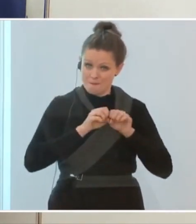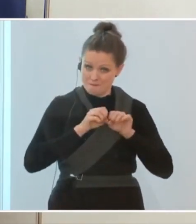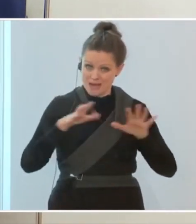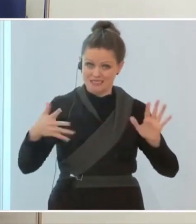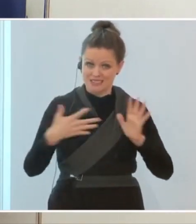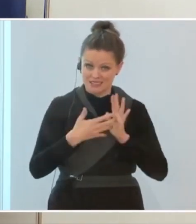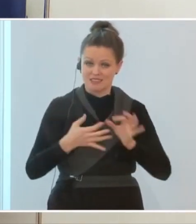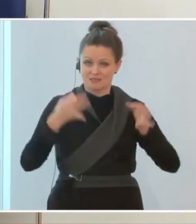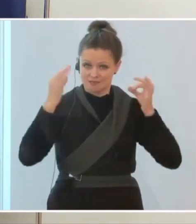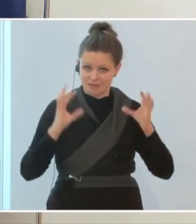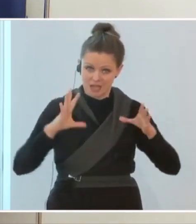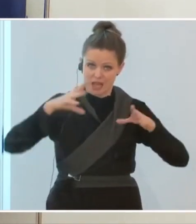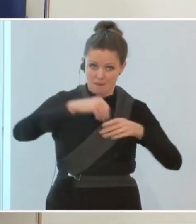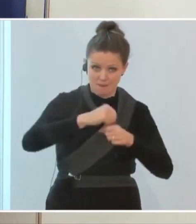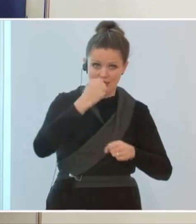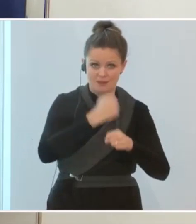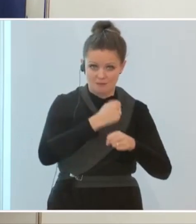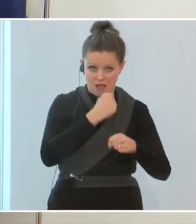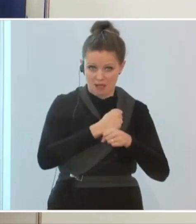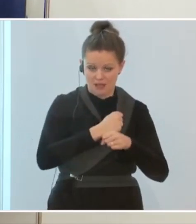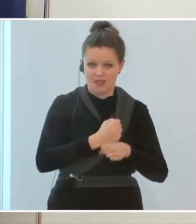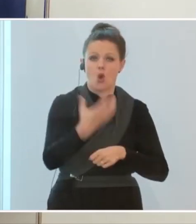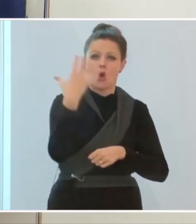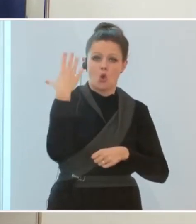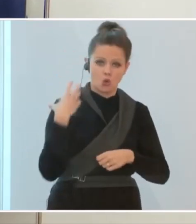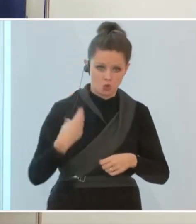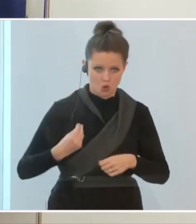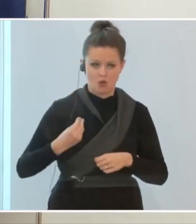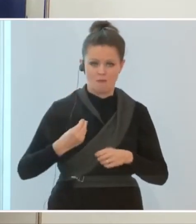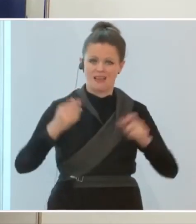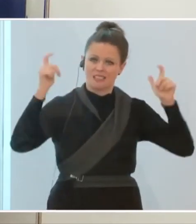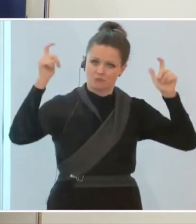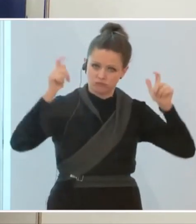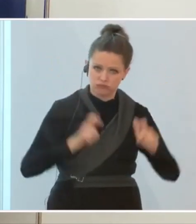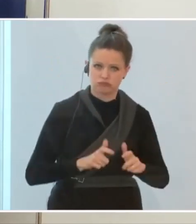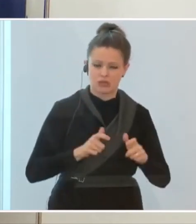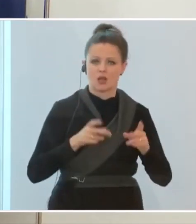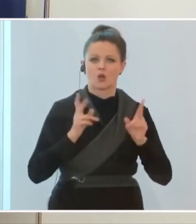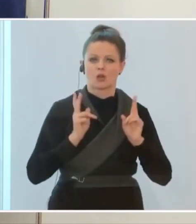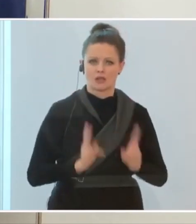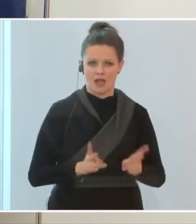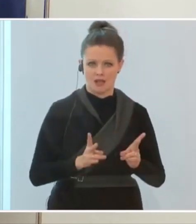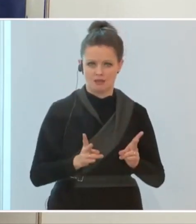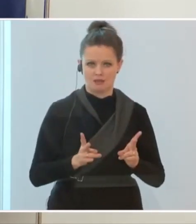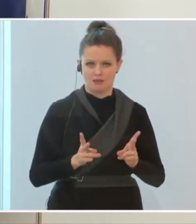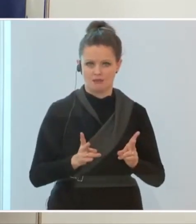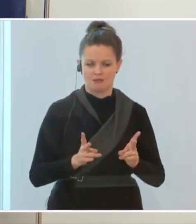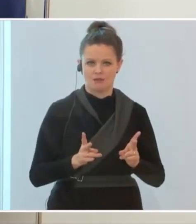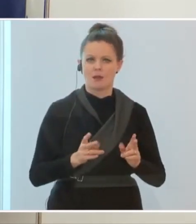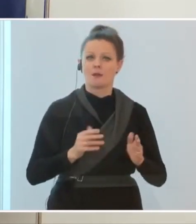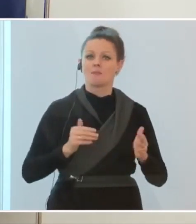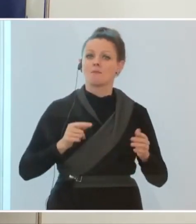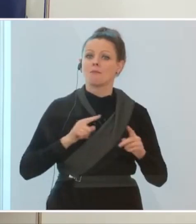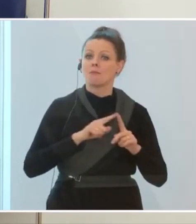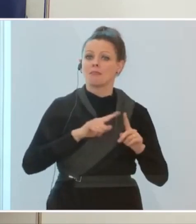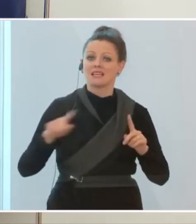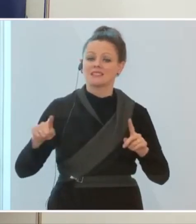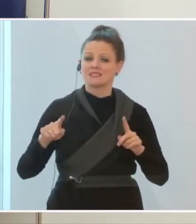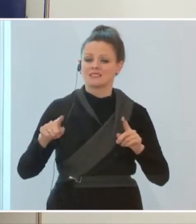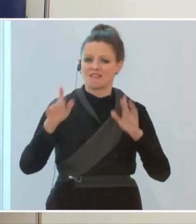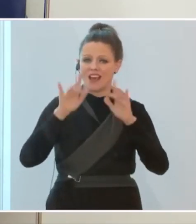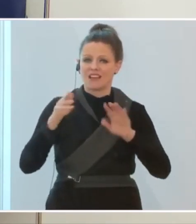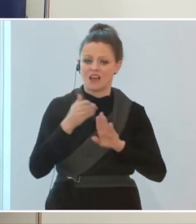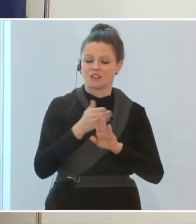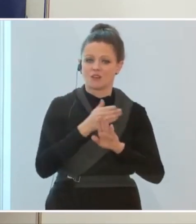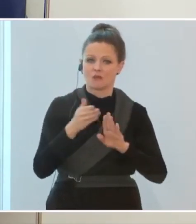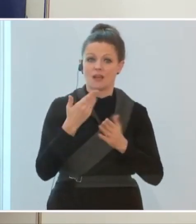mitmacht, dass wir noch einmal weiter hinunterkommen können, bis vor Weihnachten. Und insofern ist dieser Öffnungsplan